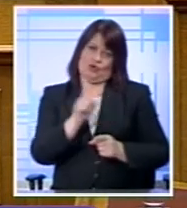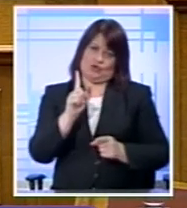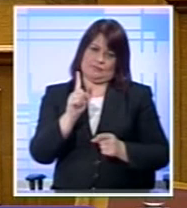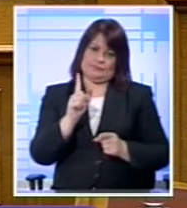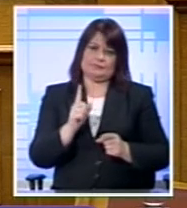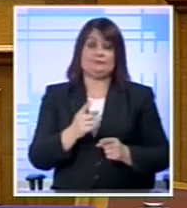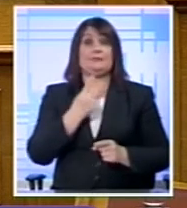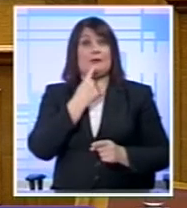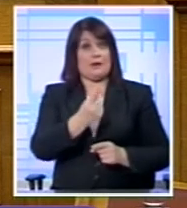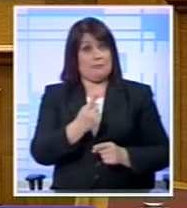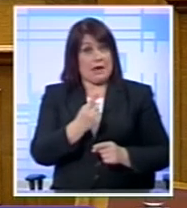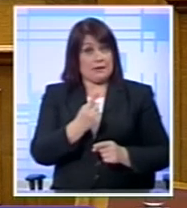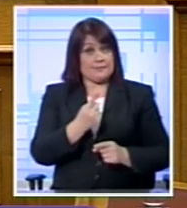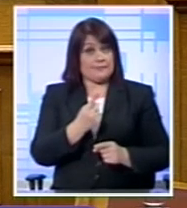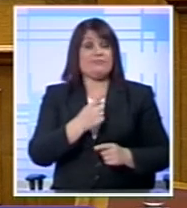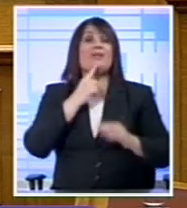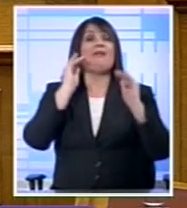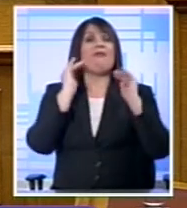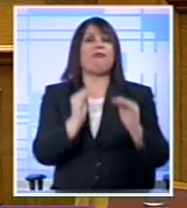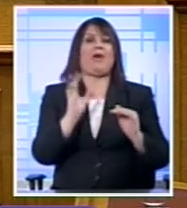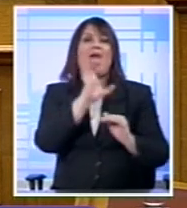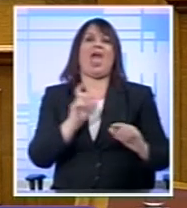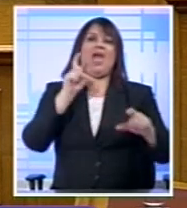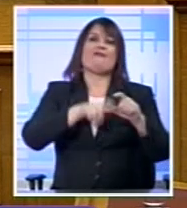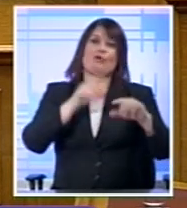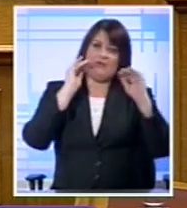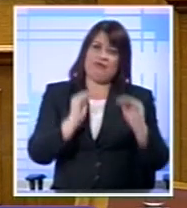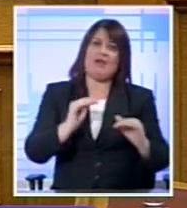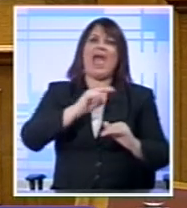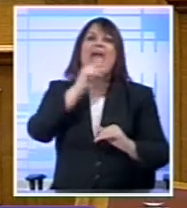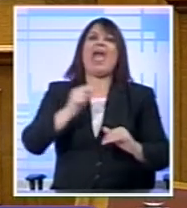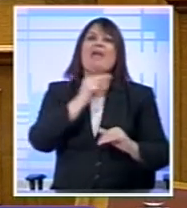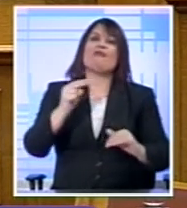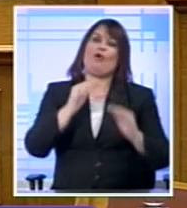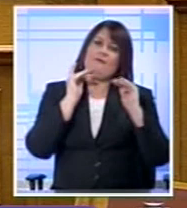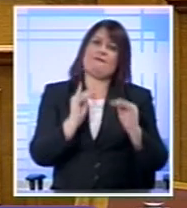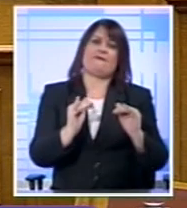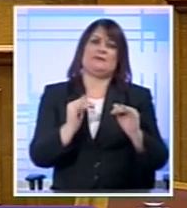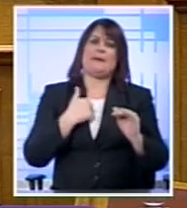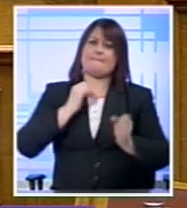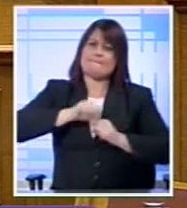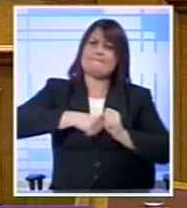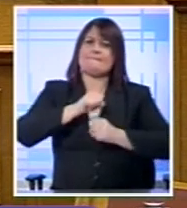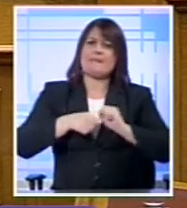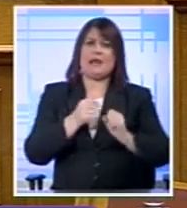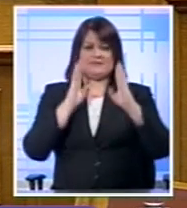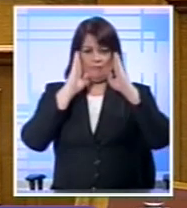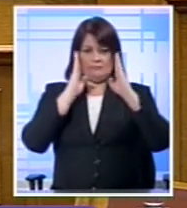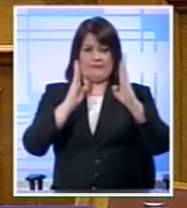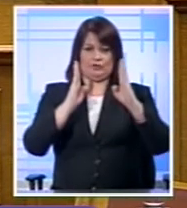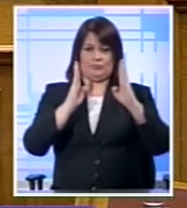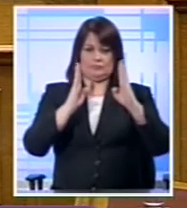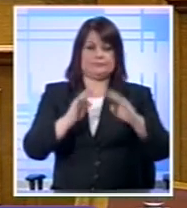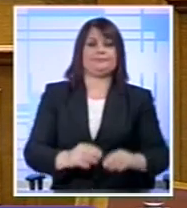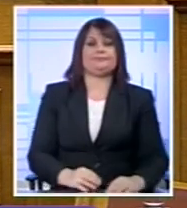Είπα ότι θα μείνουμε Και στην Ευρώπη και στο ευρώ Και πάλεψα μέσα σε αυτό το πλαίσιο Σε κανένα άλλο Όμως